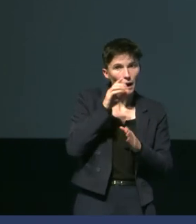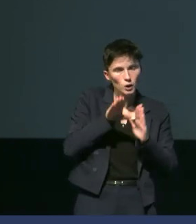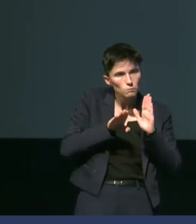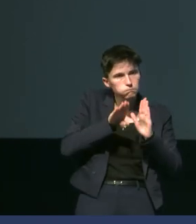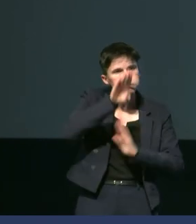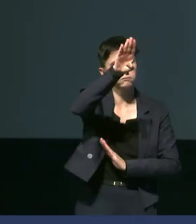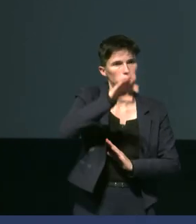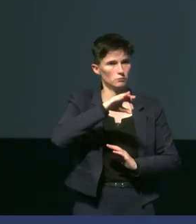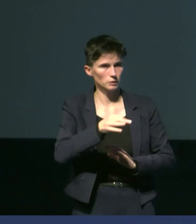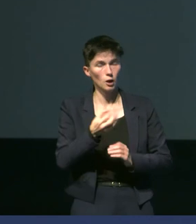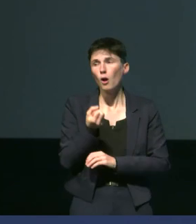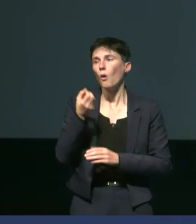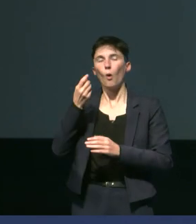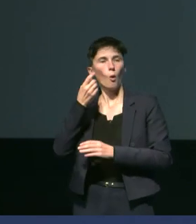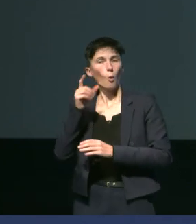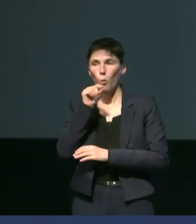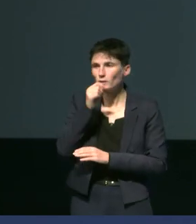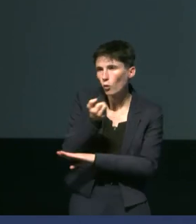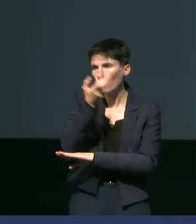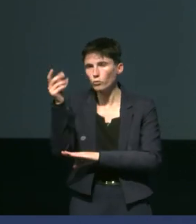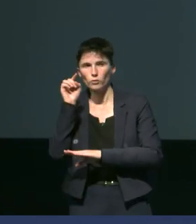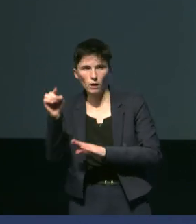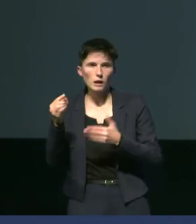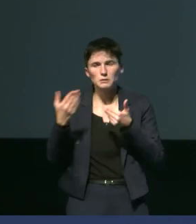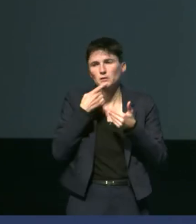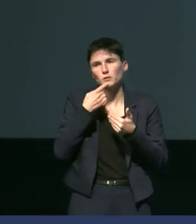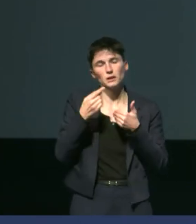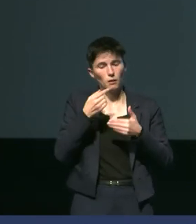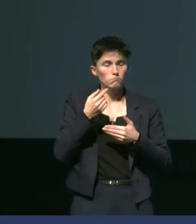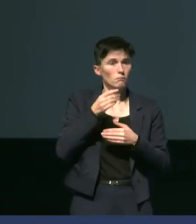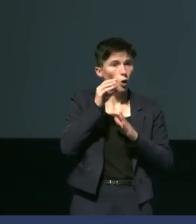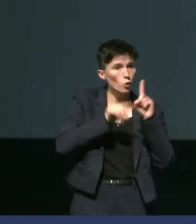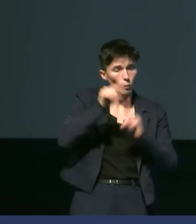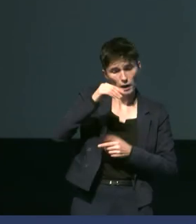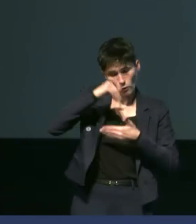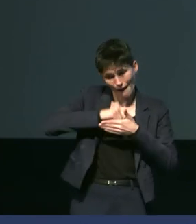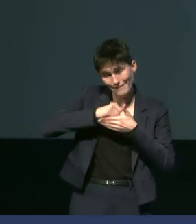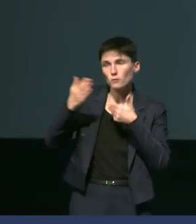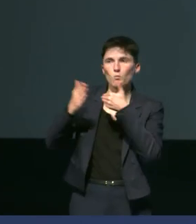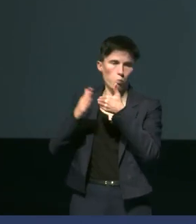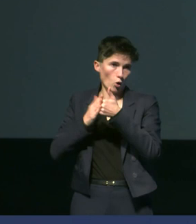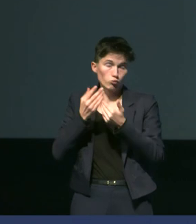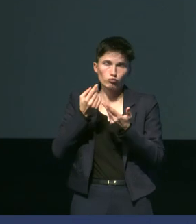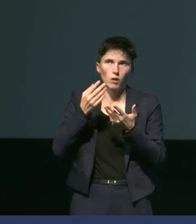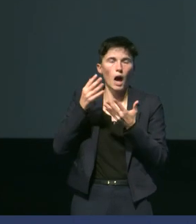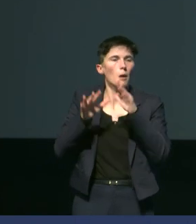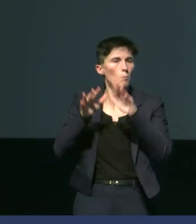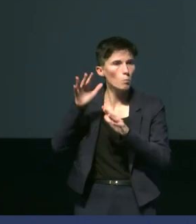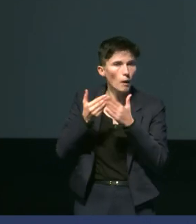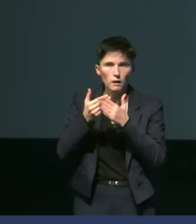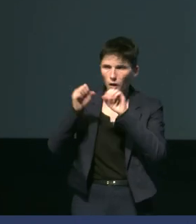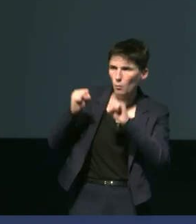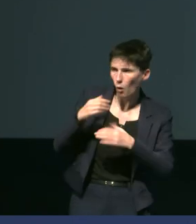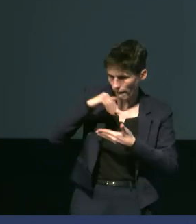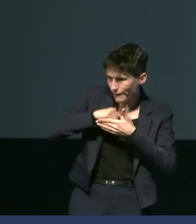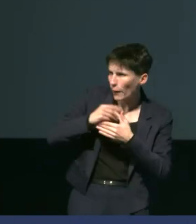plusieurs espèces d'oiseaux, la température de l'œil, c'est un proxy de la température interne. Ça nous donne une idée à quelle température l'individu